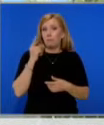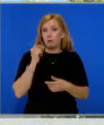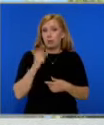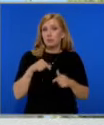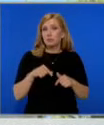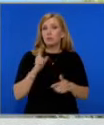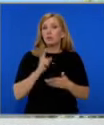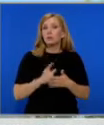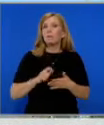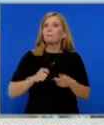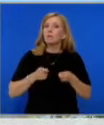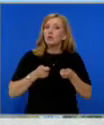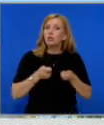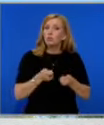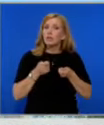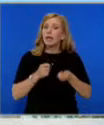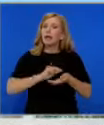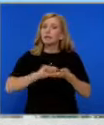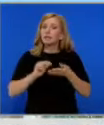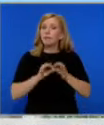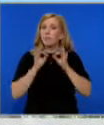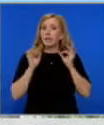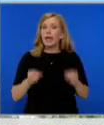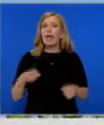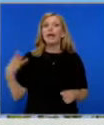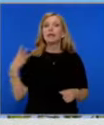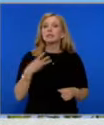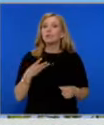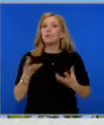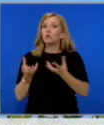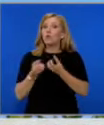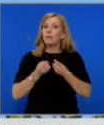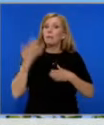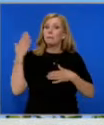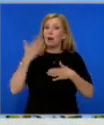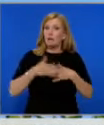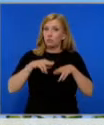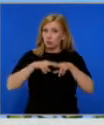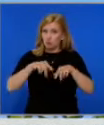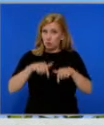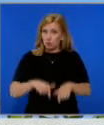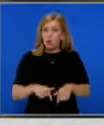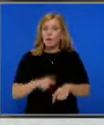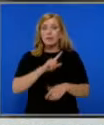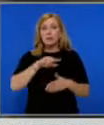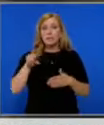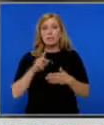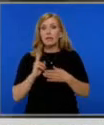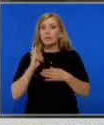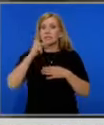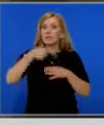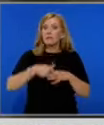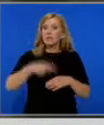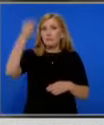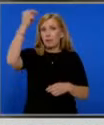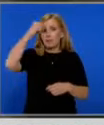им са наложени принудителни административни мерки експолсиране, отнемане правото на пребиваване и забрана за влизане в Република България